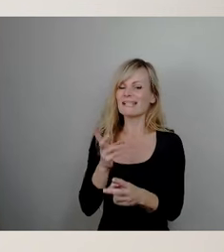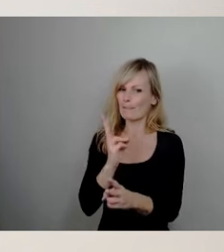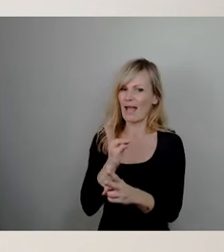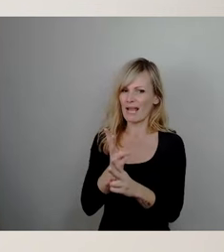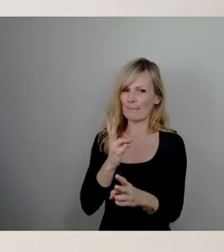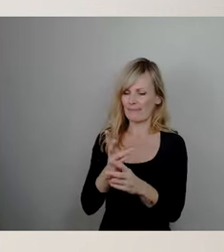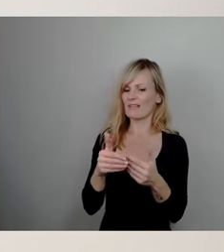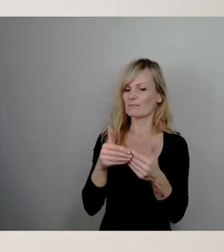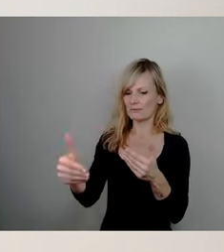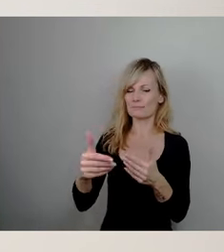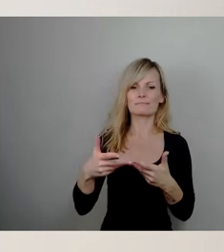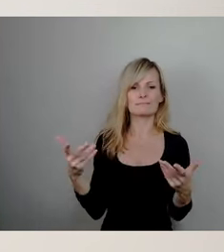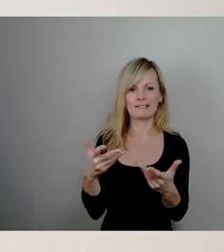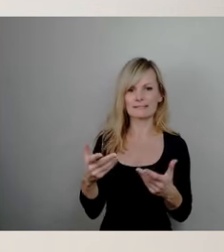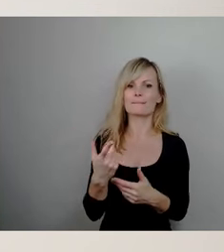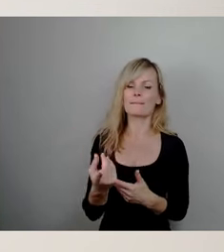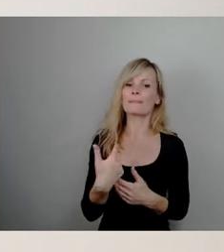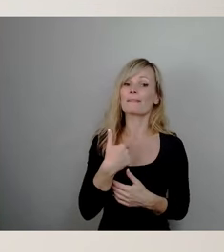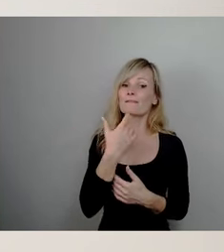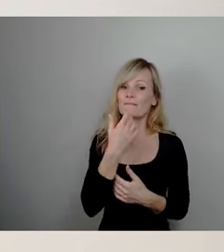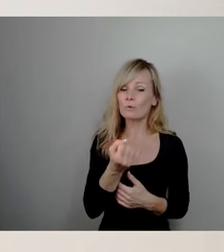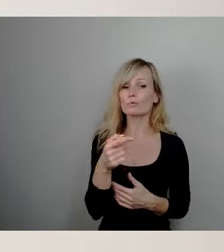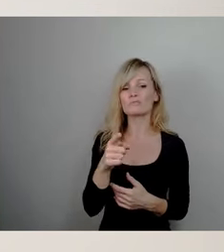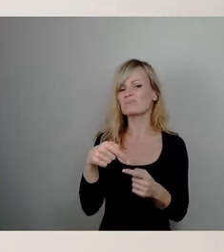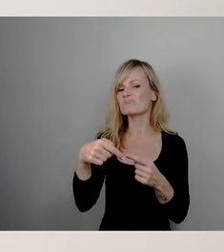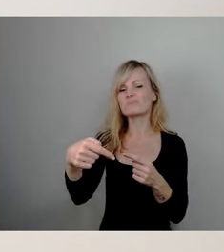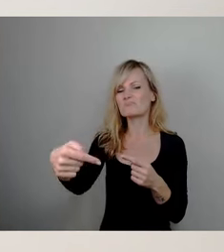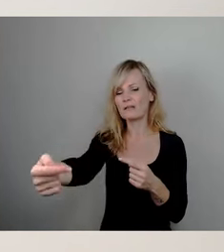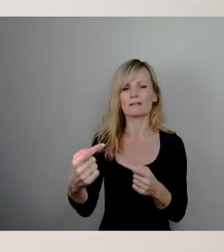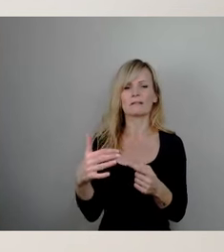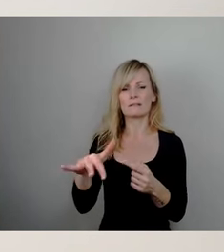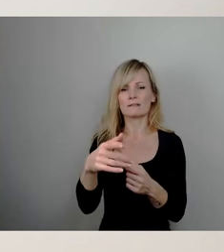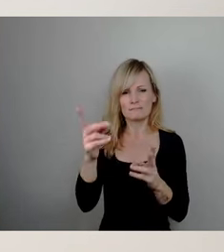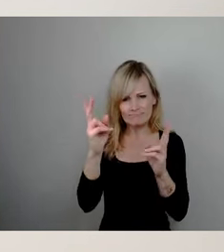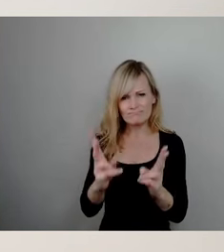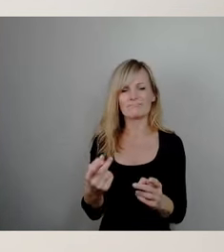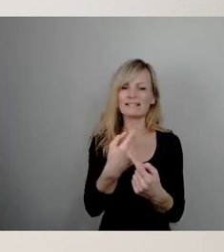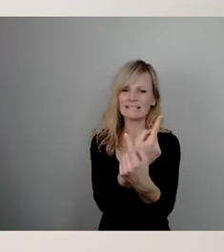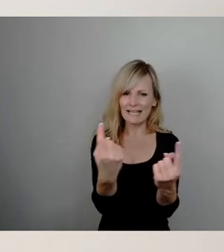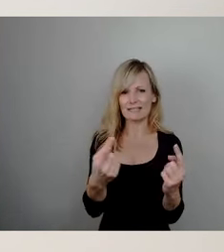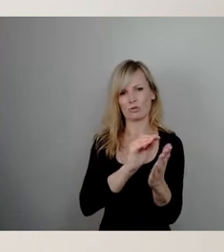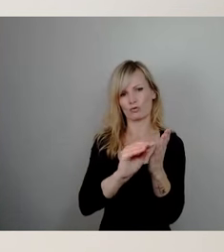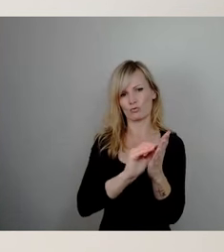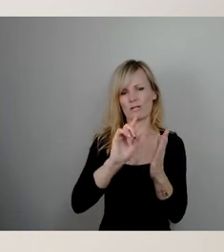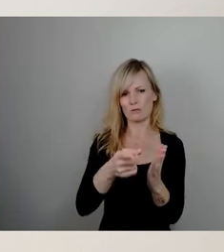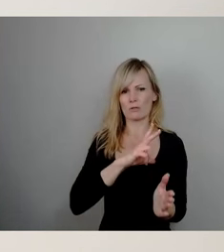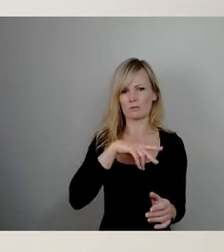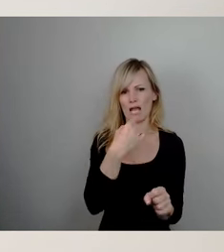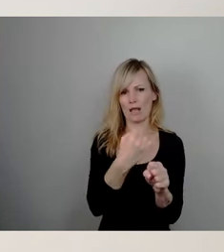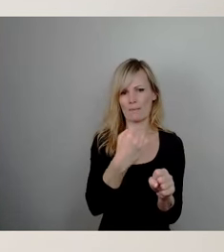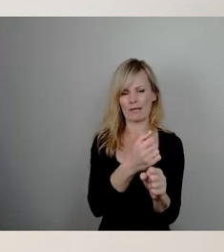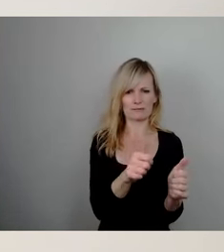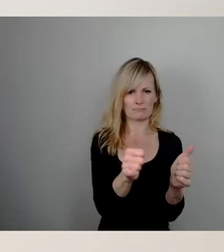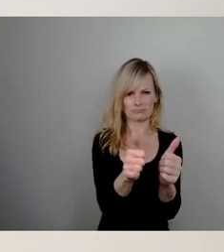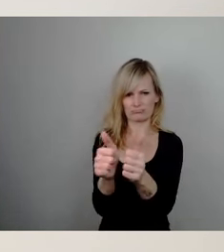zu einem Zeitpunkt x jeder Schule auch eine Schulsozialarbeit zur Verfügung stellen, haben wir also immer noch einen hohen